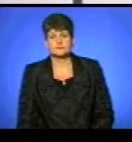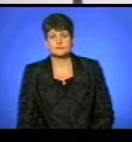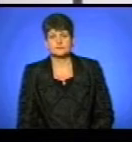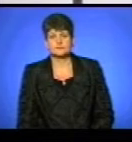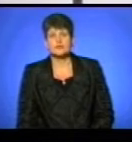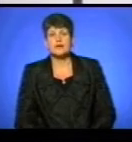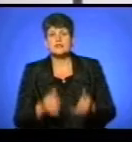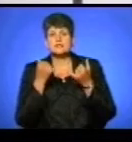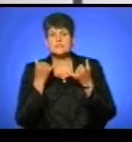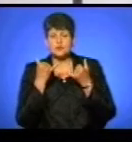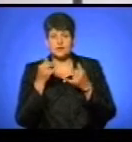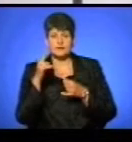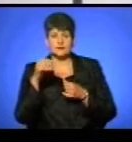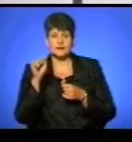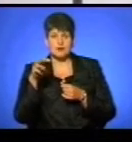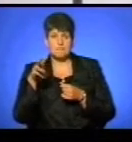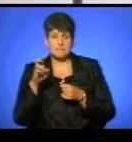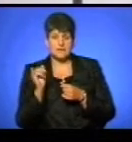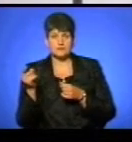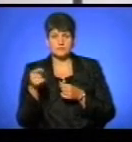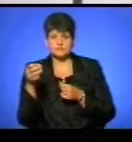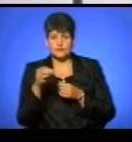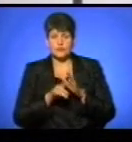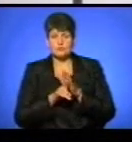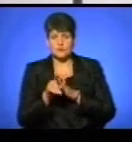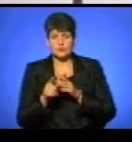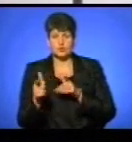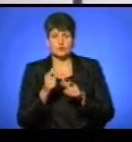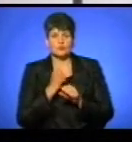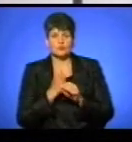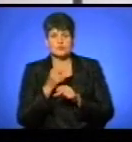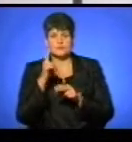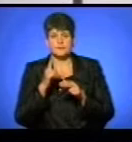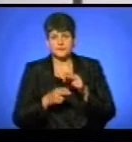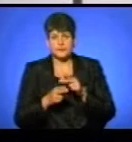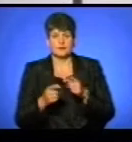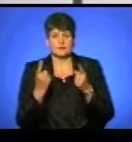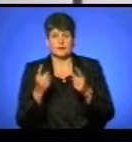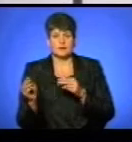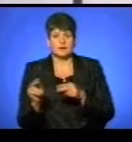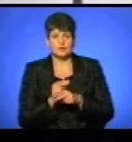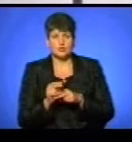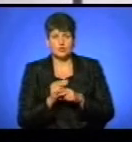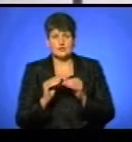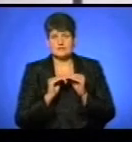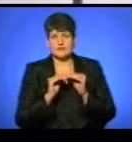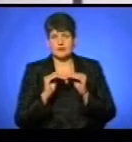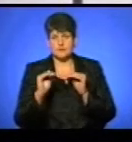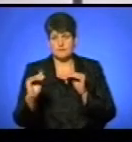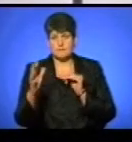Сьогодні на дамбі Тернопільського ставу розпочали підготовчі роботи до завершення капітального ремонту асфальтного покриття протяжністю